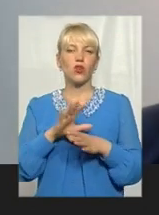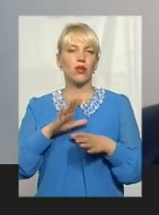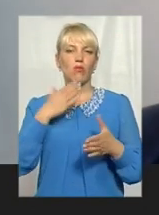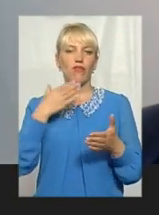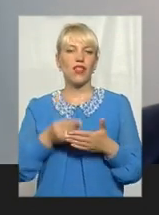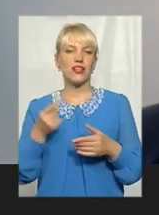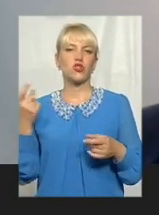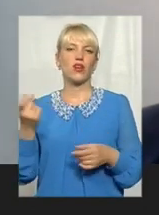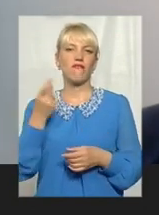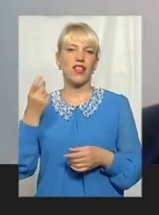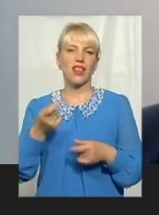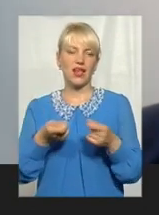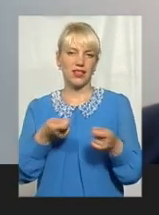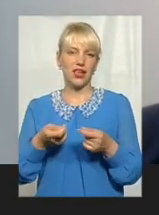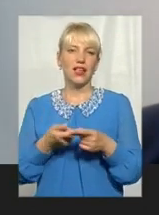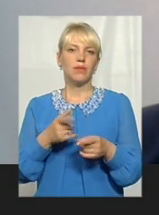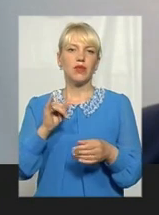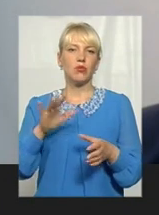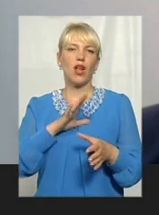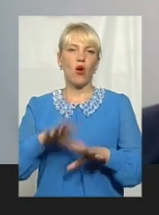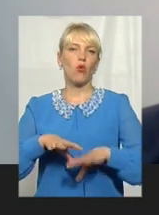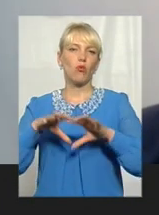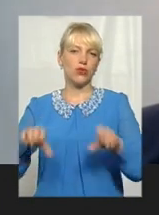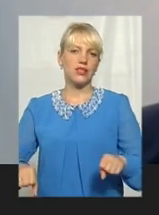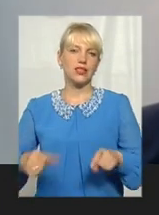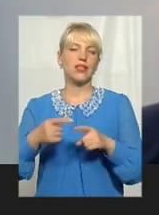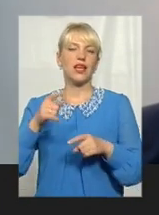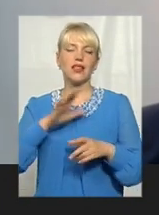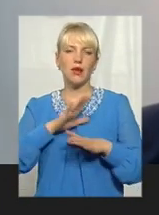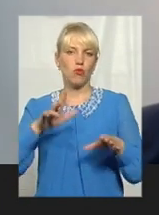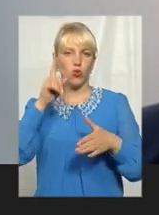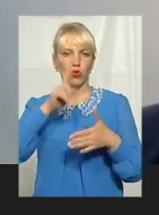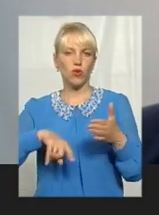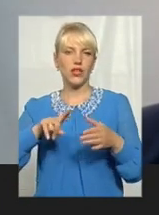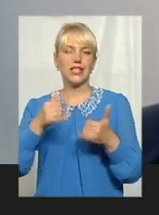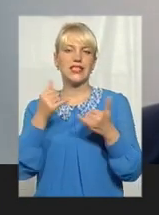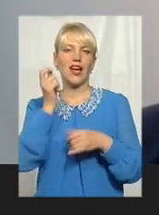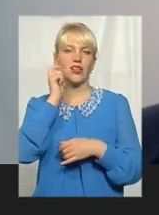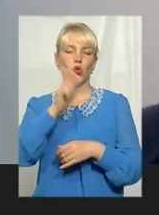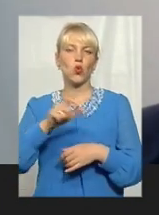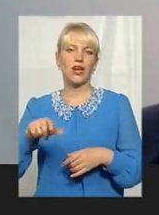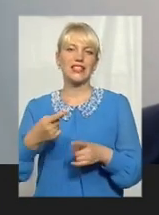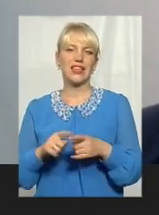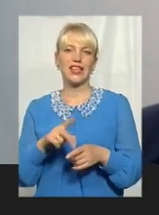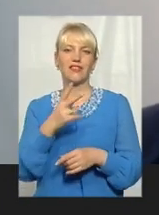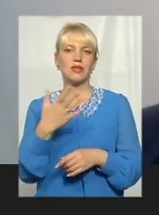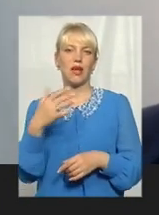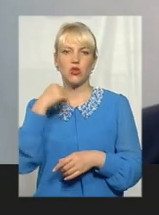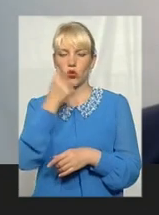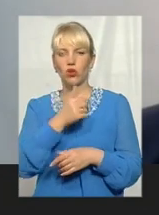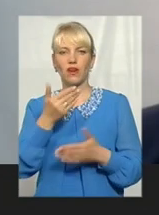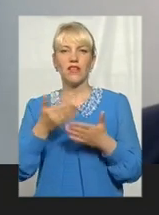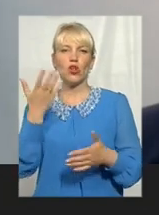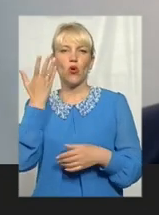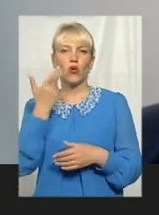влади, влада була окупаційна, і тому до неї не було довіри. І зараз українці, за тих 25 років, коли